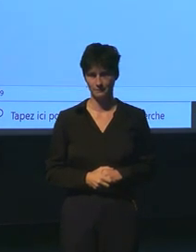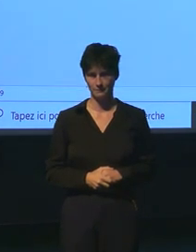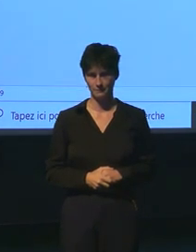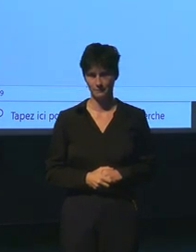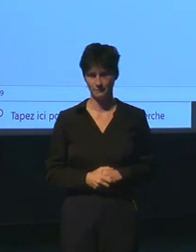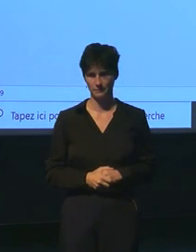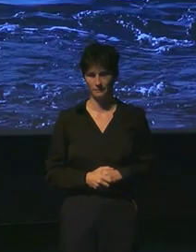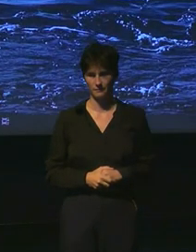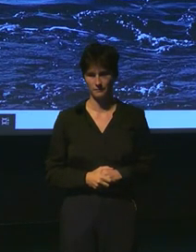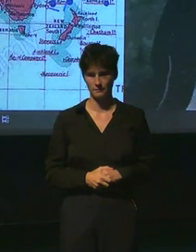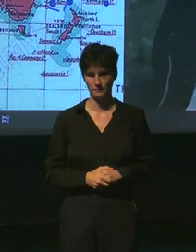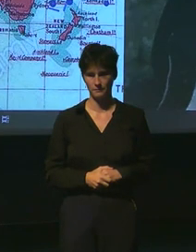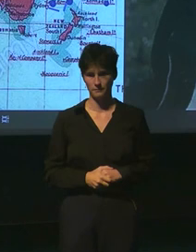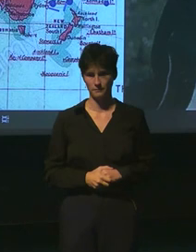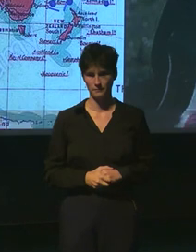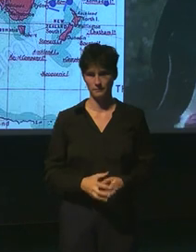de-Zélande. ne dis pas.